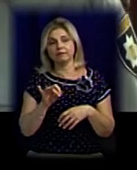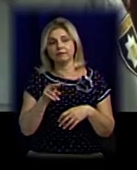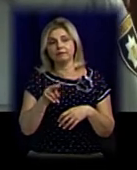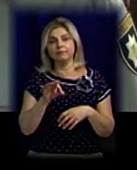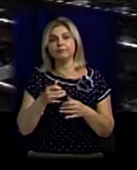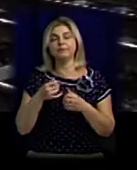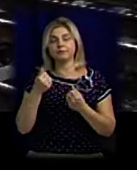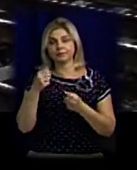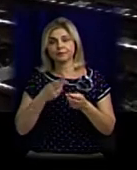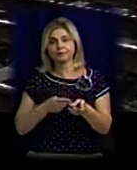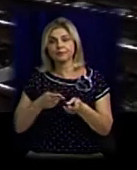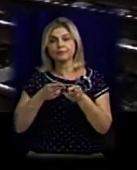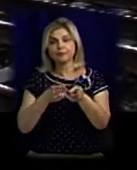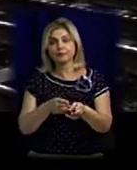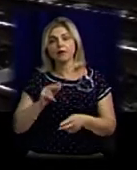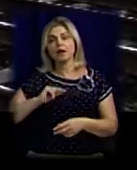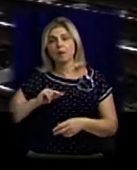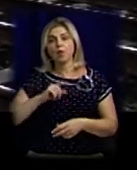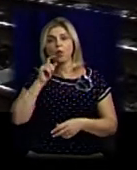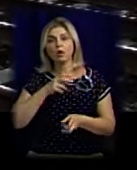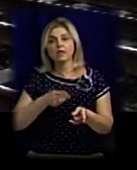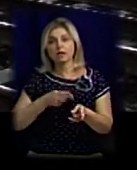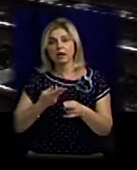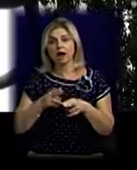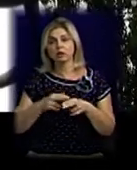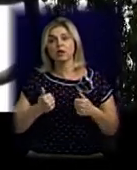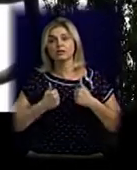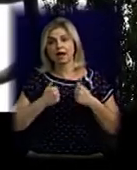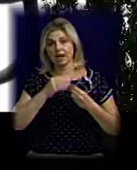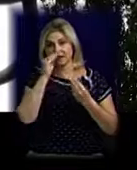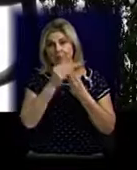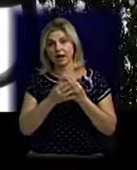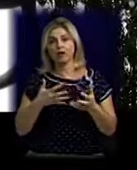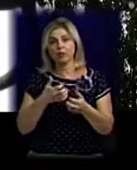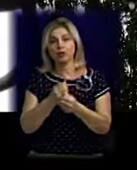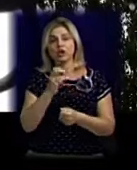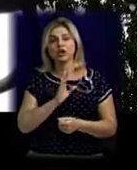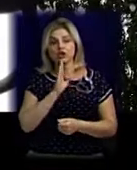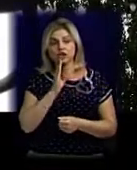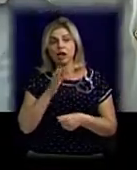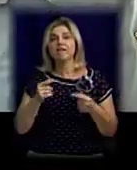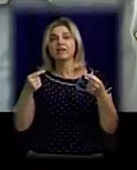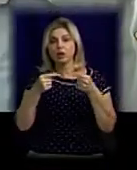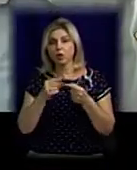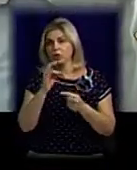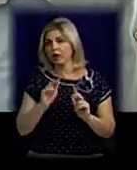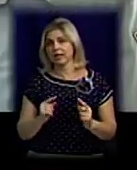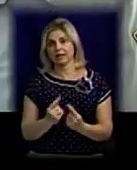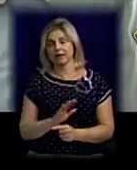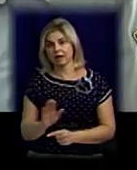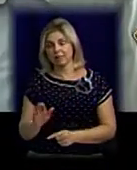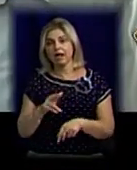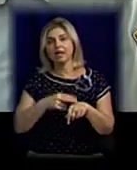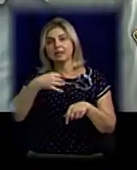локомотиву». Працівників «Укрзалізниці», які намагалися приховати наїзд на жінку, встановлено, але не затримано. «Слідчим відео